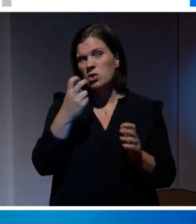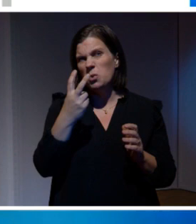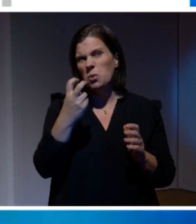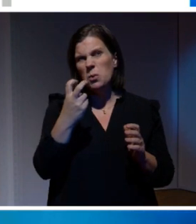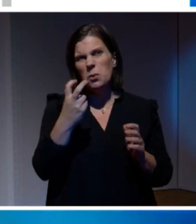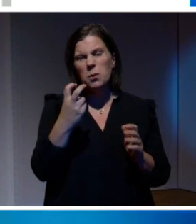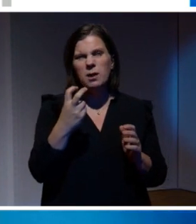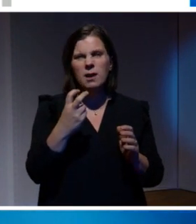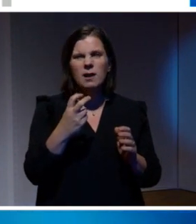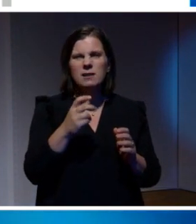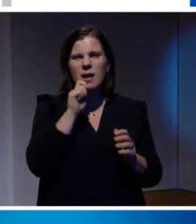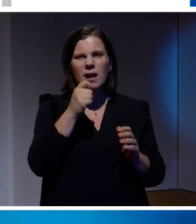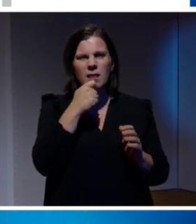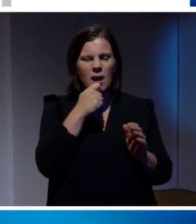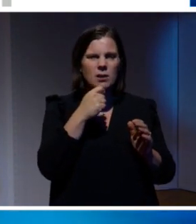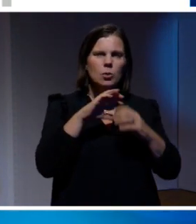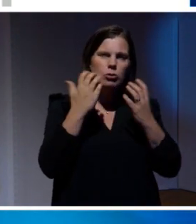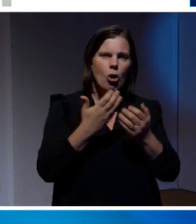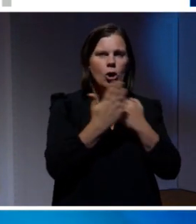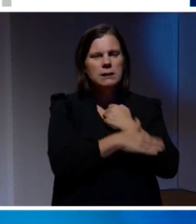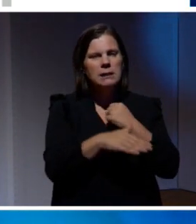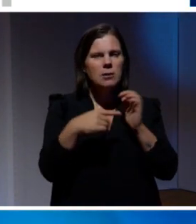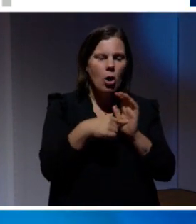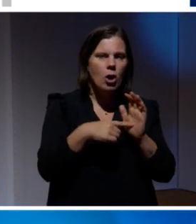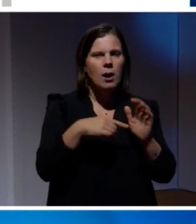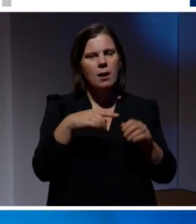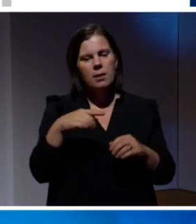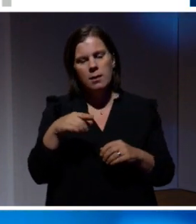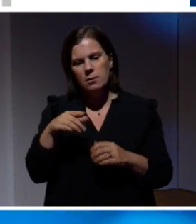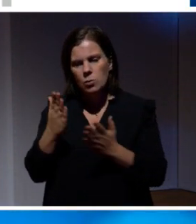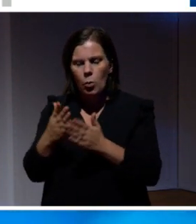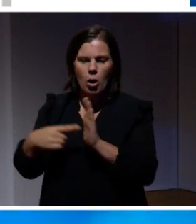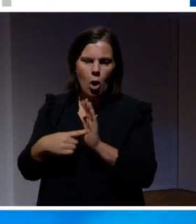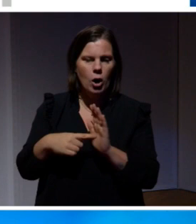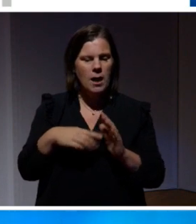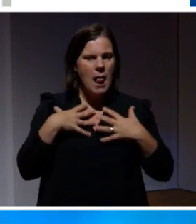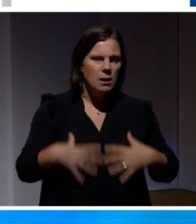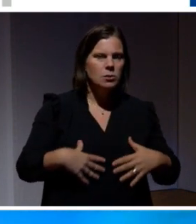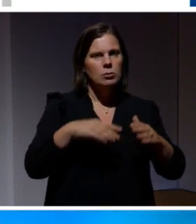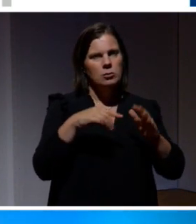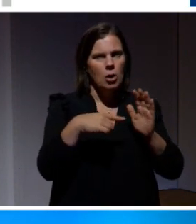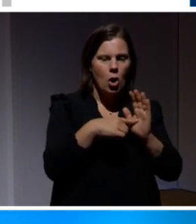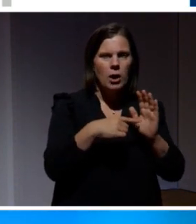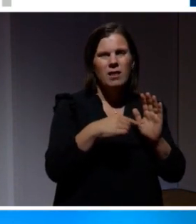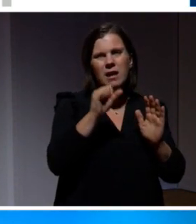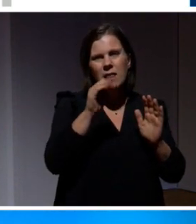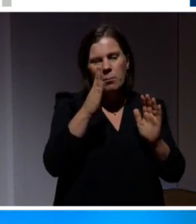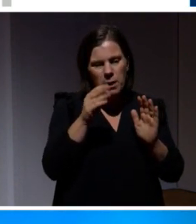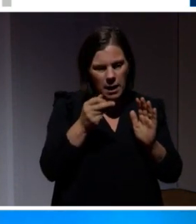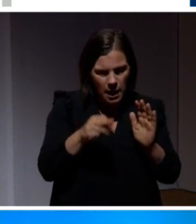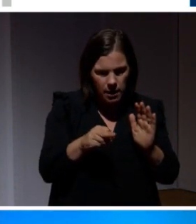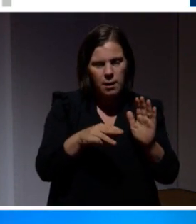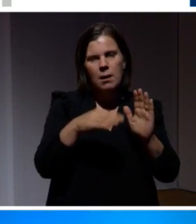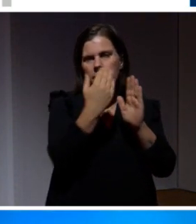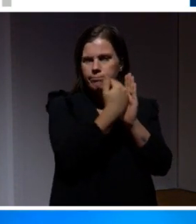offentlighetssekretesslagstiftningar, socialtjänstlagen, skollagen, hälso- och sjukvårdslagen och så vidare. Vi styrs såklart av GDPR och vi har ett